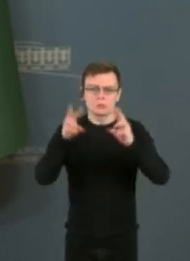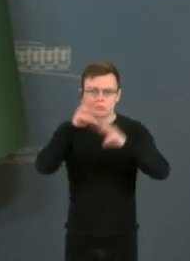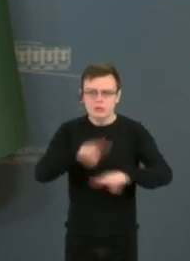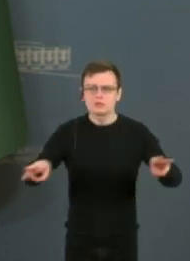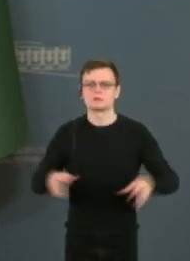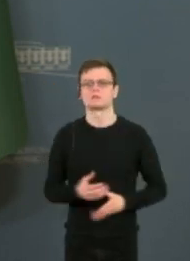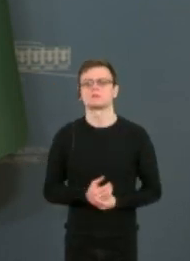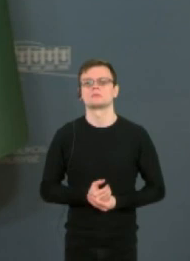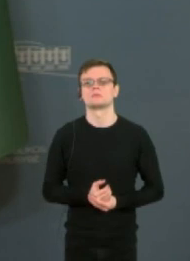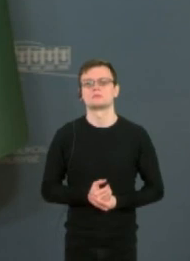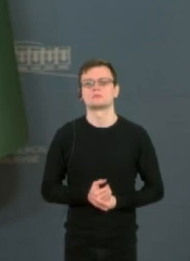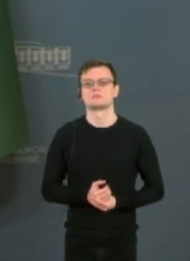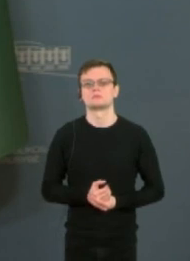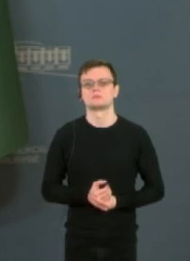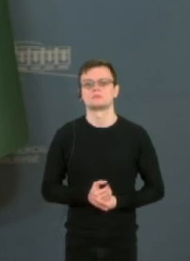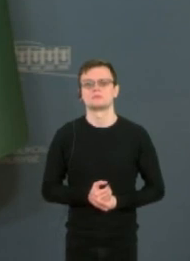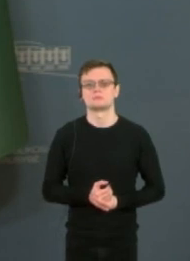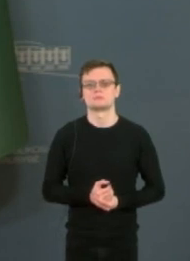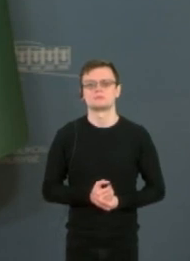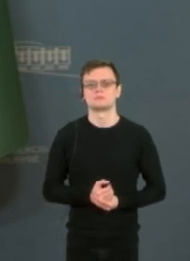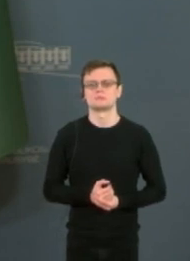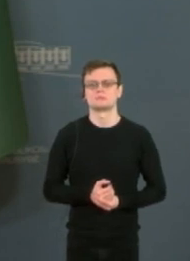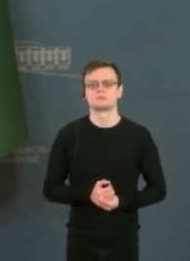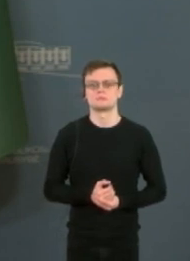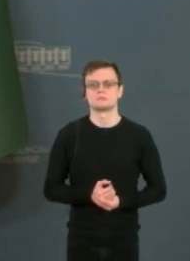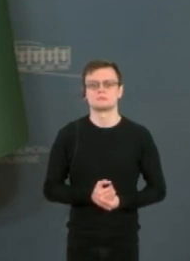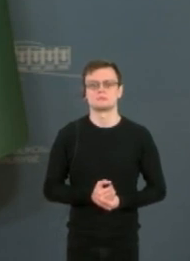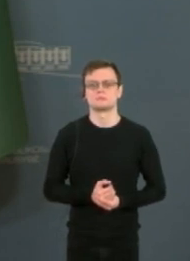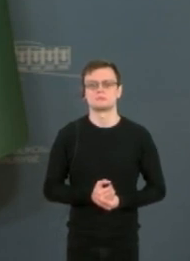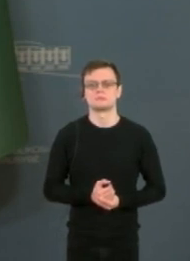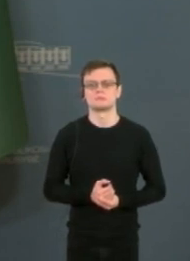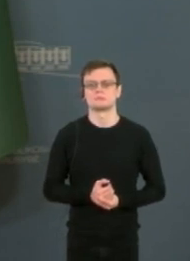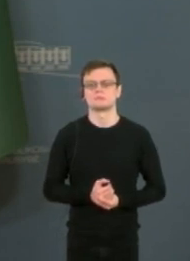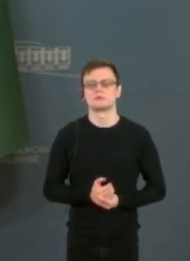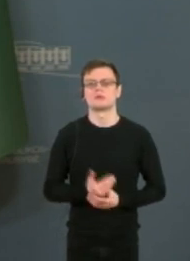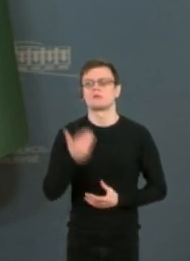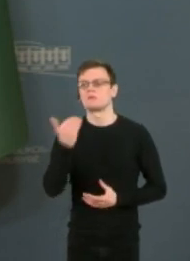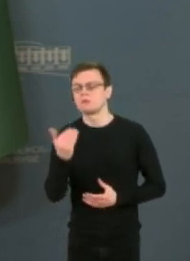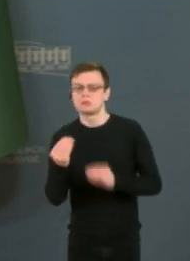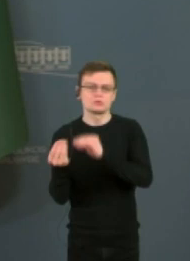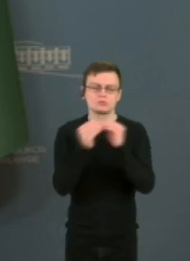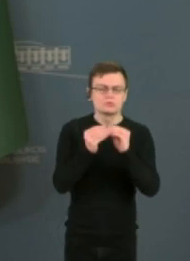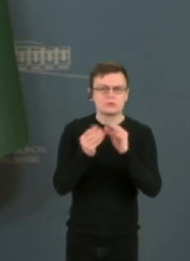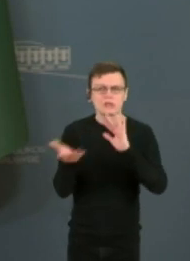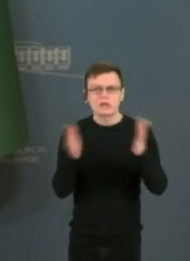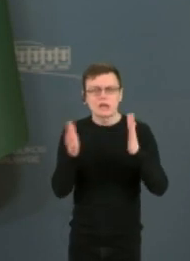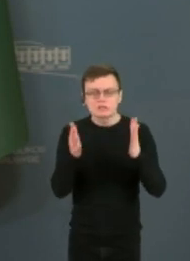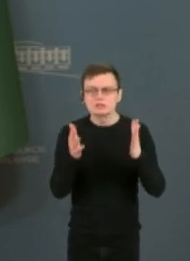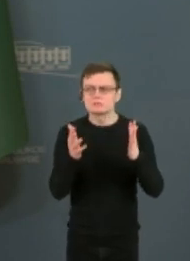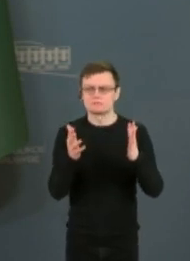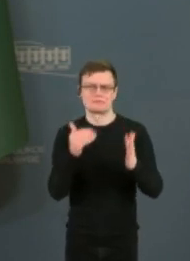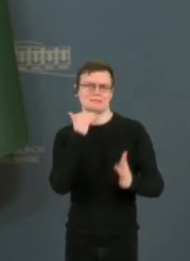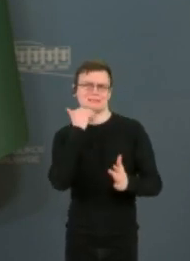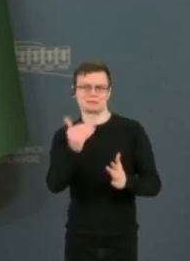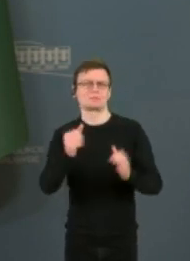ir požiūrius derinamės. Ir derintis čia tiesą sakant, nelabai yra ką, tik tai kažkokius techninius dalykus, todėl kad požiūris